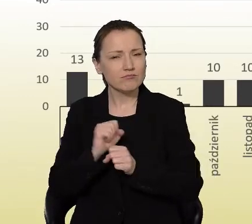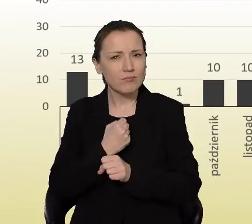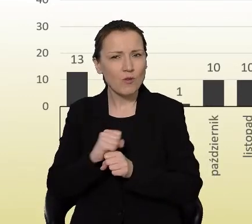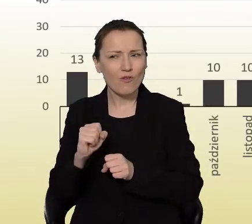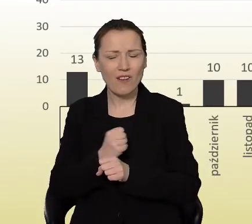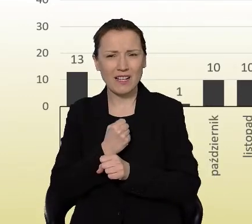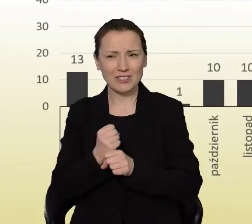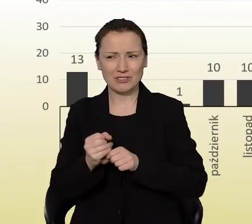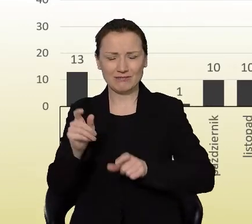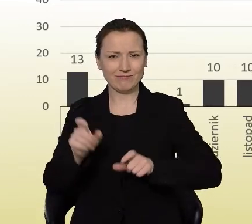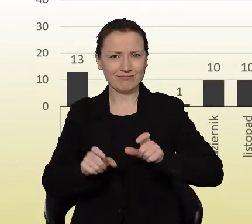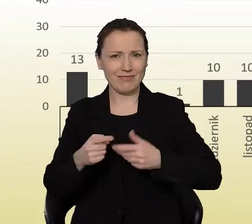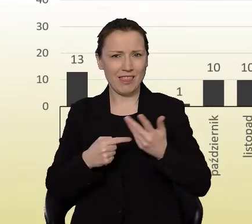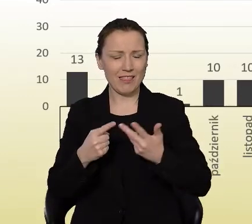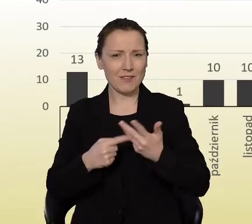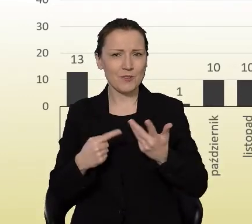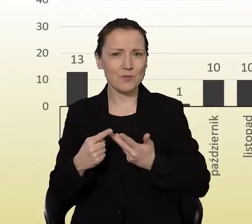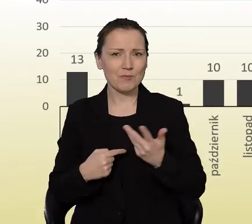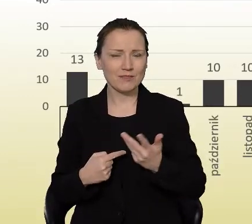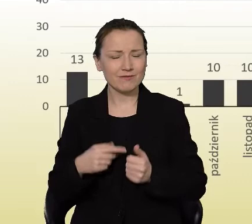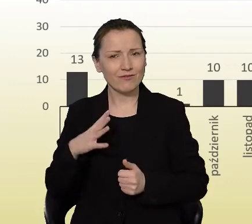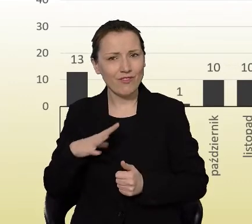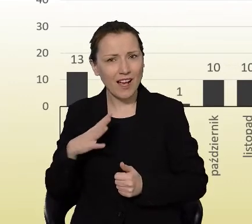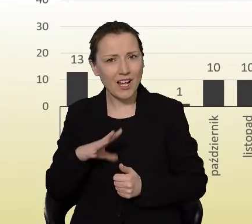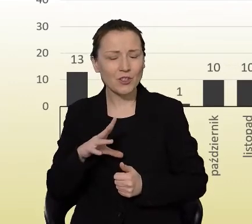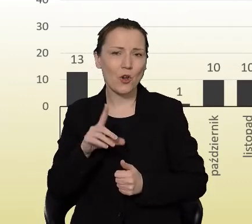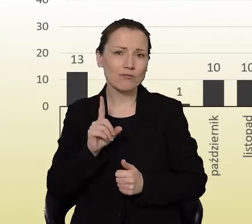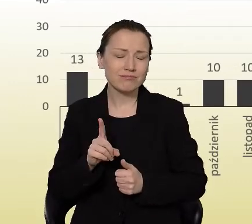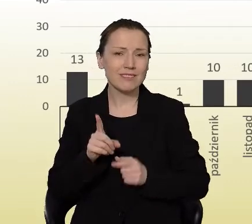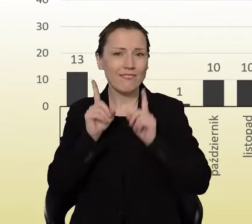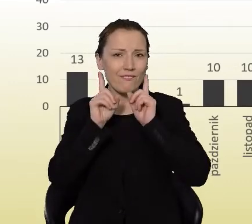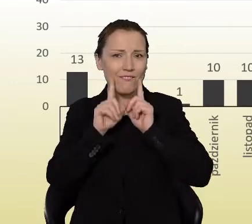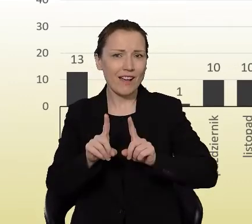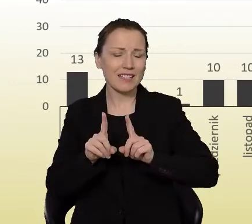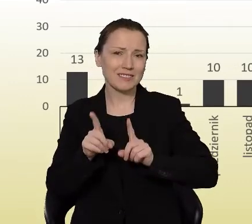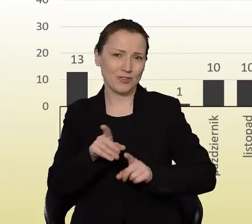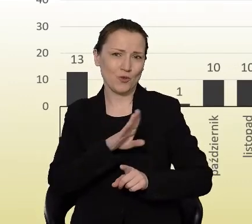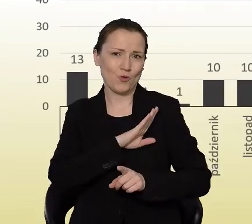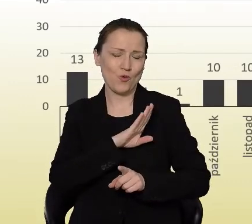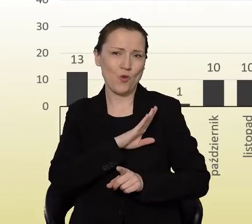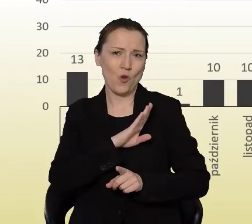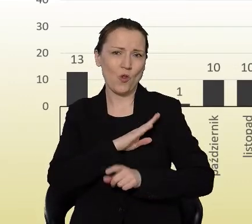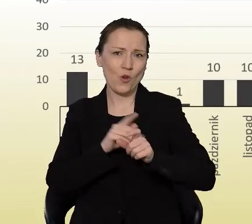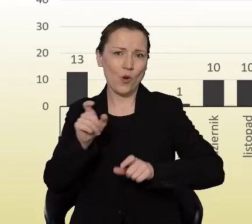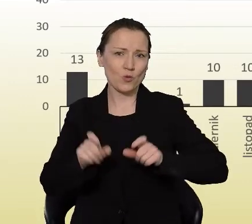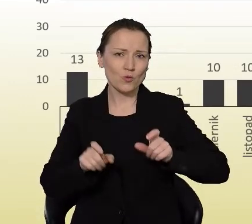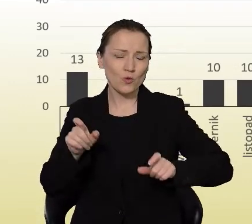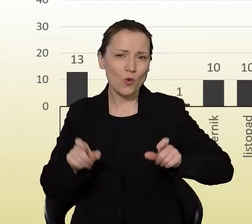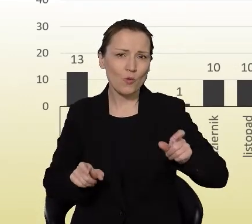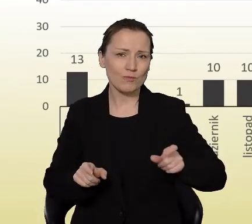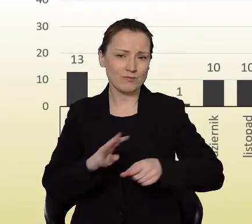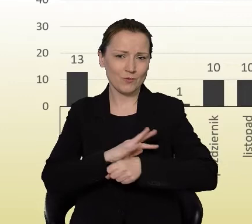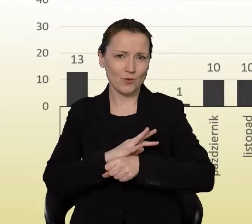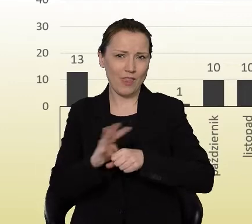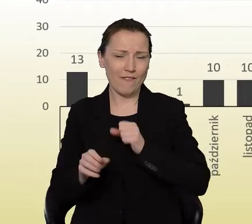liczby i warto, a przede wszystkim sam fakt, iż takie zgony spowodowane, czy przy udziale